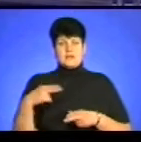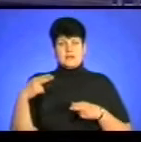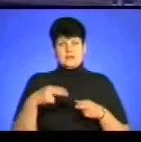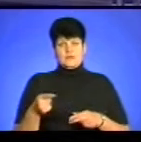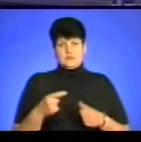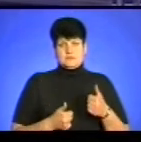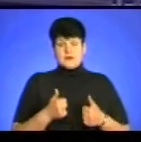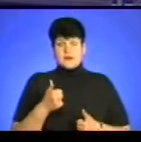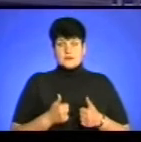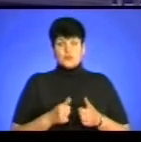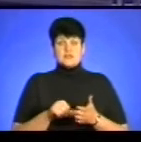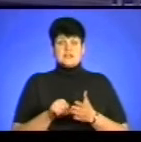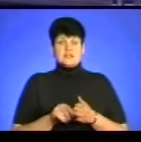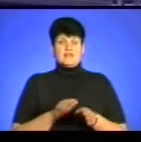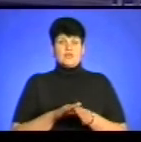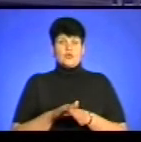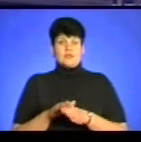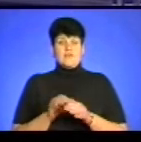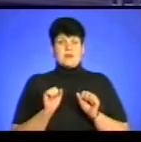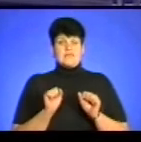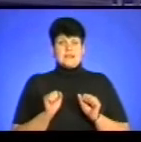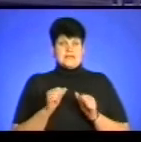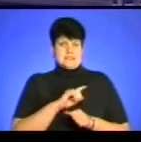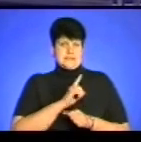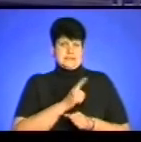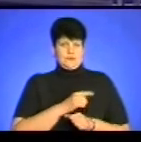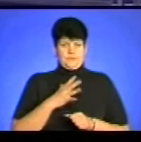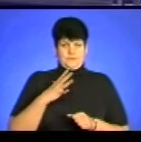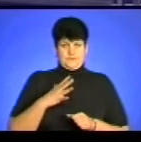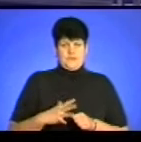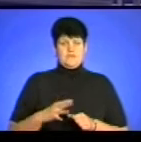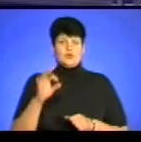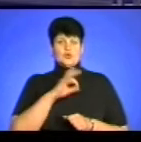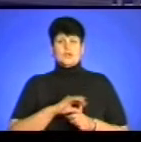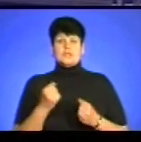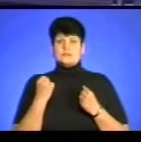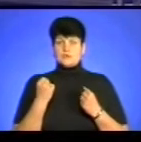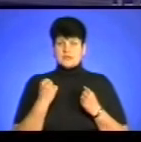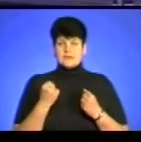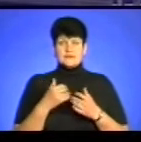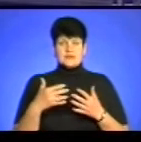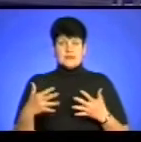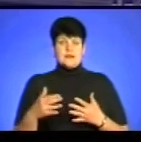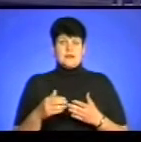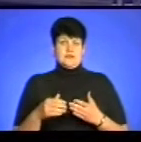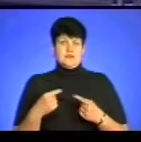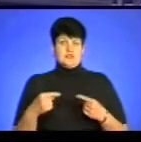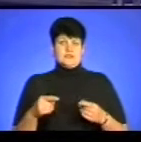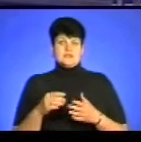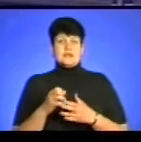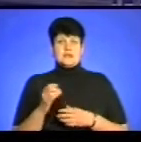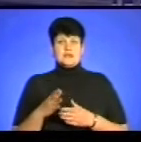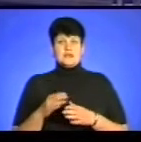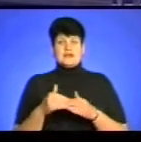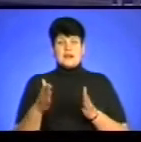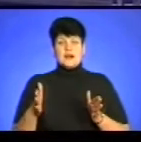Учасники виконували вправи на силу та витривалість, використовували як спортивний інвентар, так і підручні знаряддя. Ящики